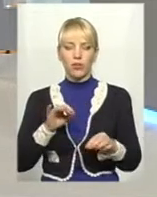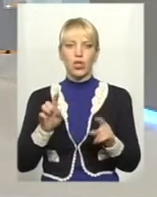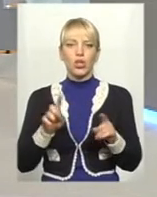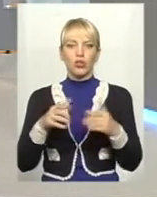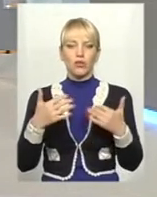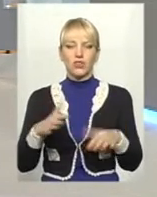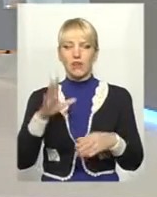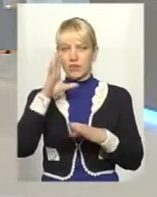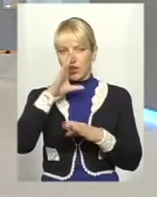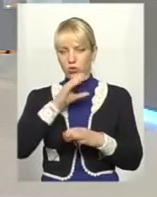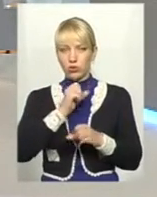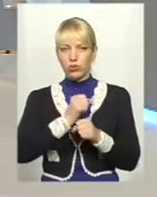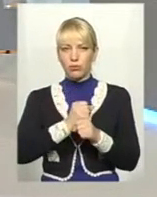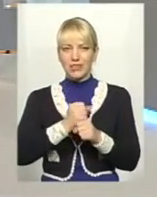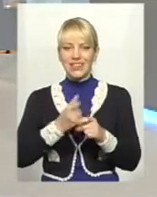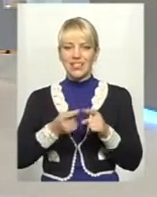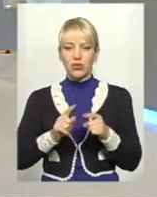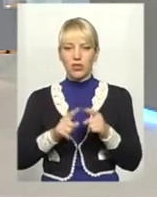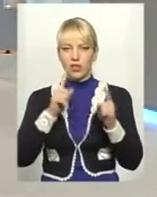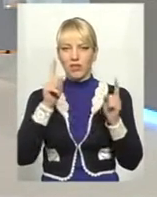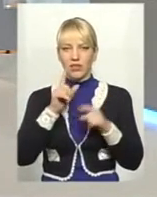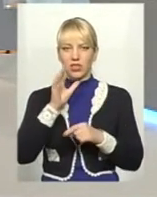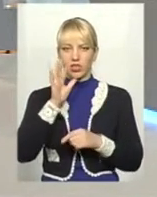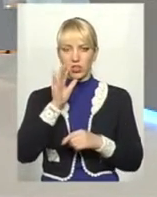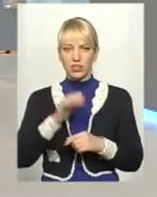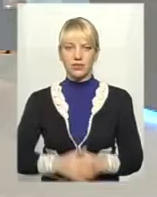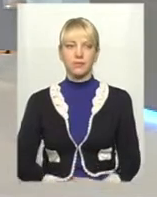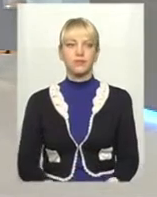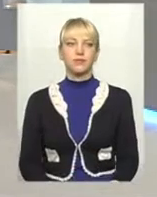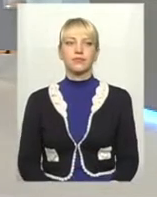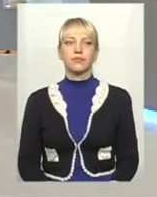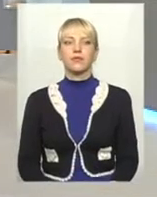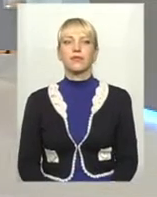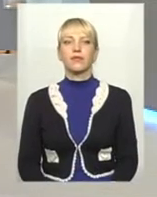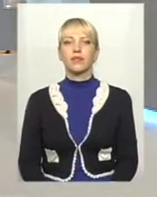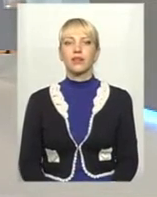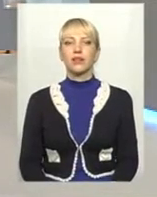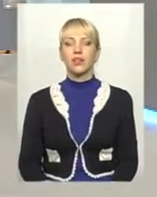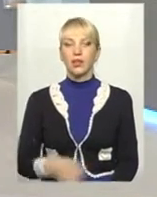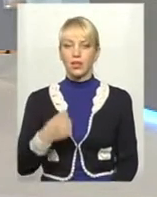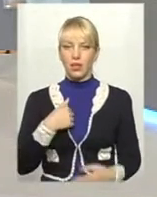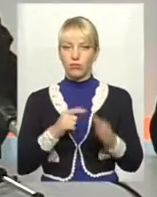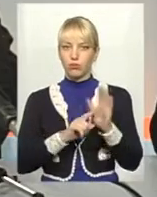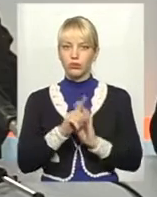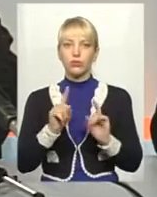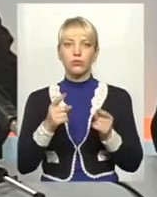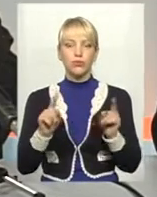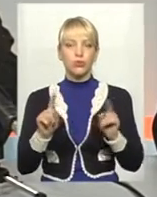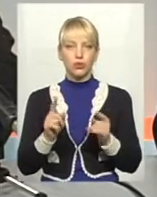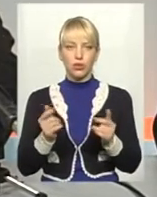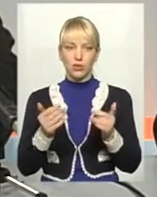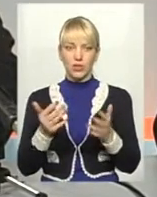вже вдалося зробити за той невеликий час? Можна я сказати? Звісно, можна. Я почну, тому що, оскільки